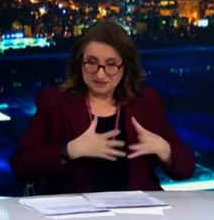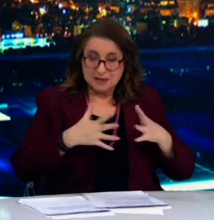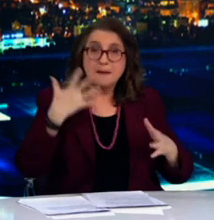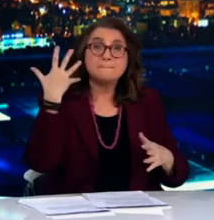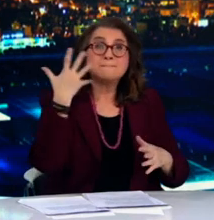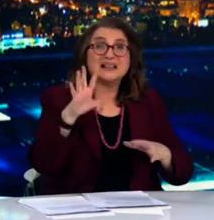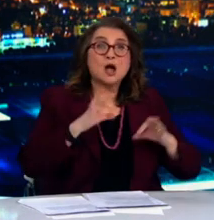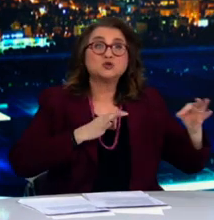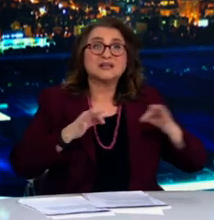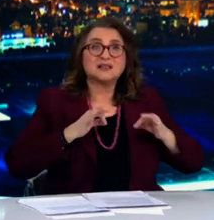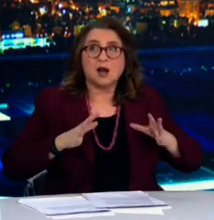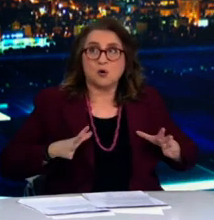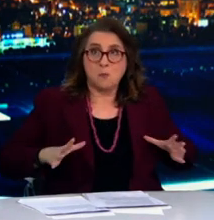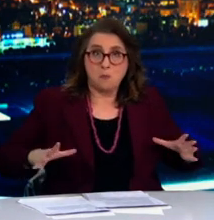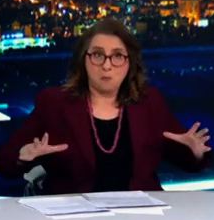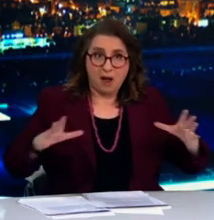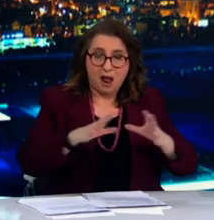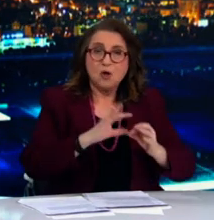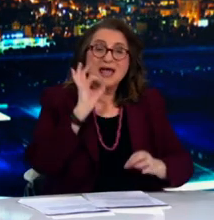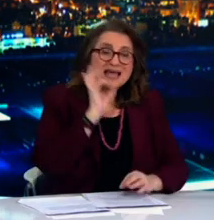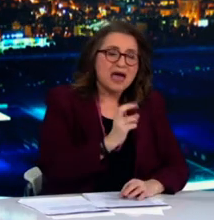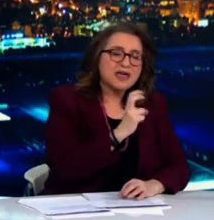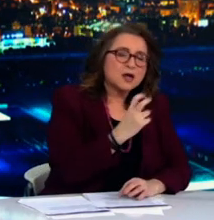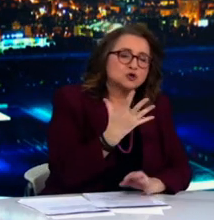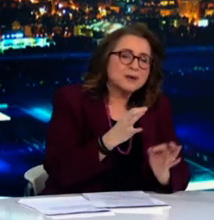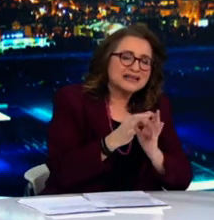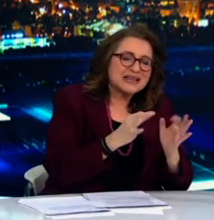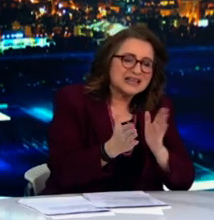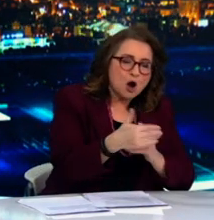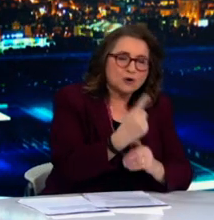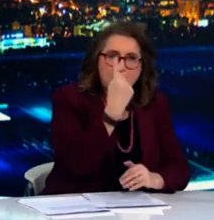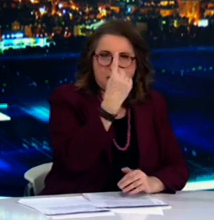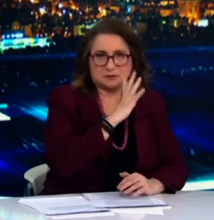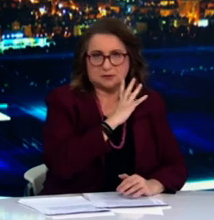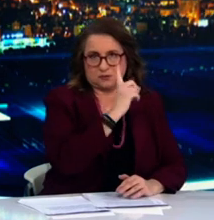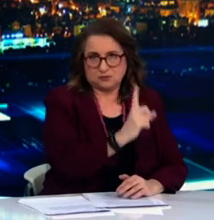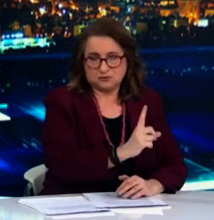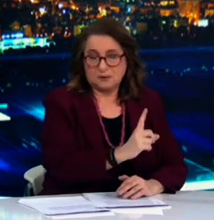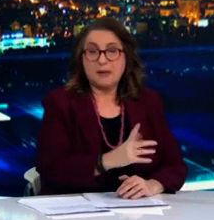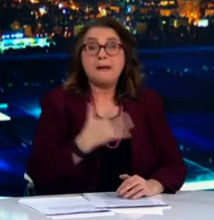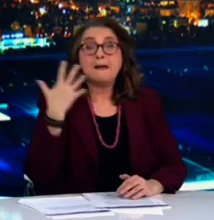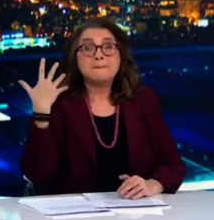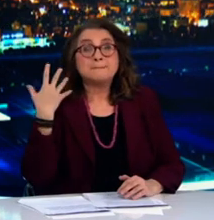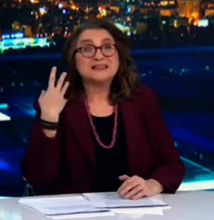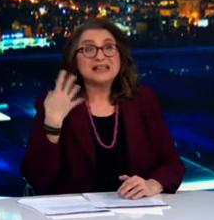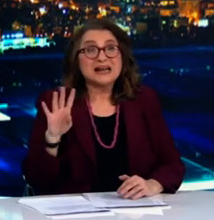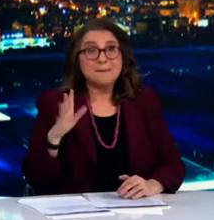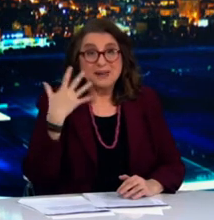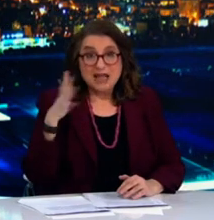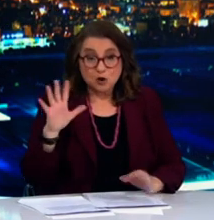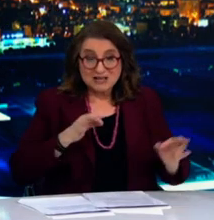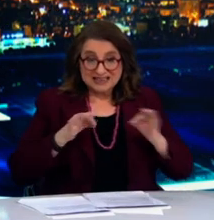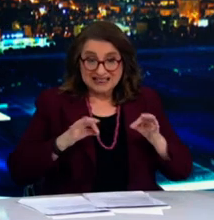500 τετραγωνικά ένα άτομα ανεκοσπέντε τετραγωνικά και για επιφάνειες άνω των 500 τετραγωνικών για κάθε 100